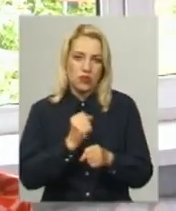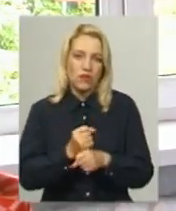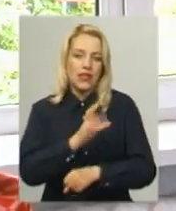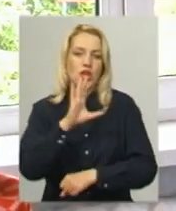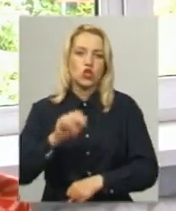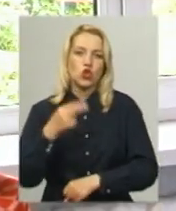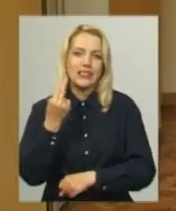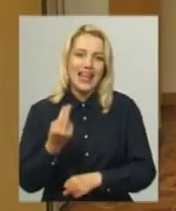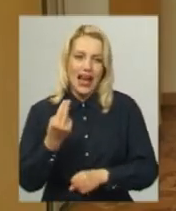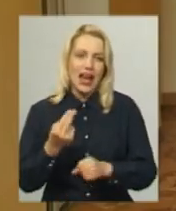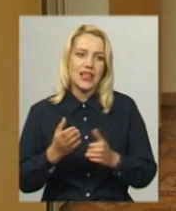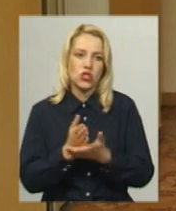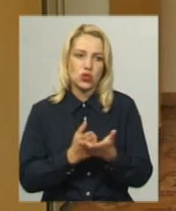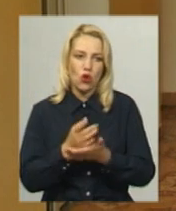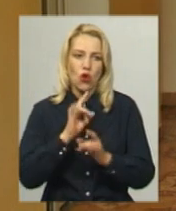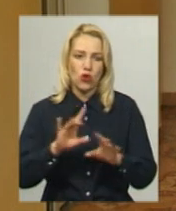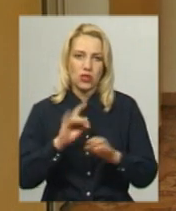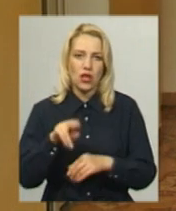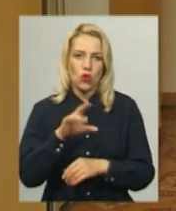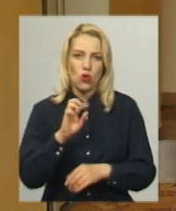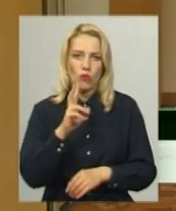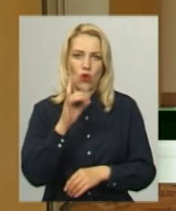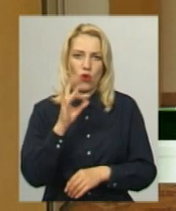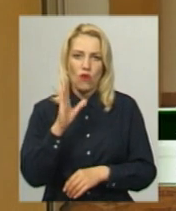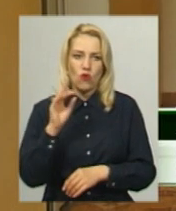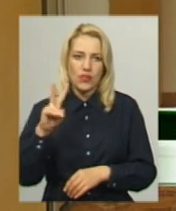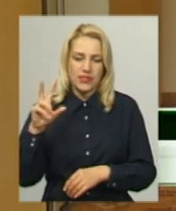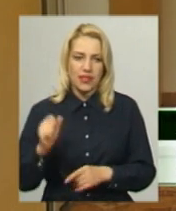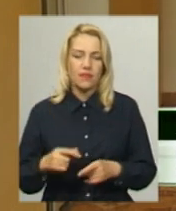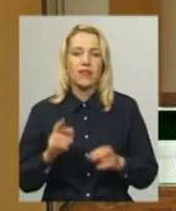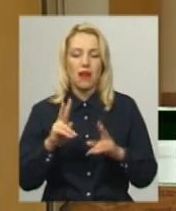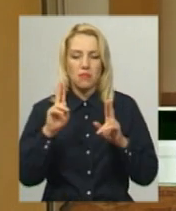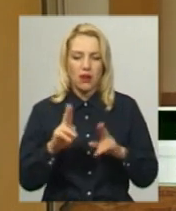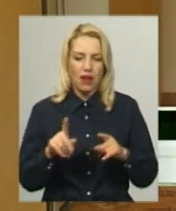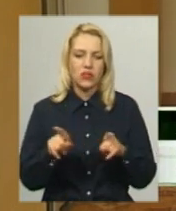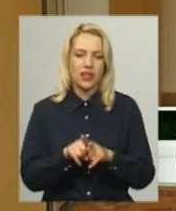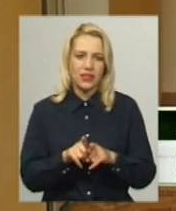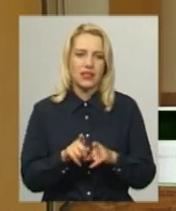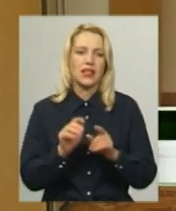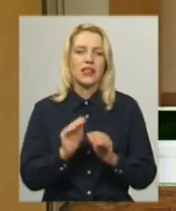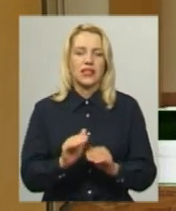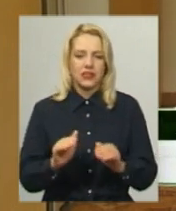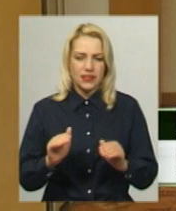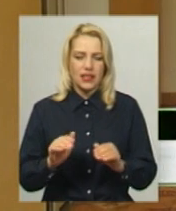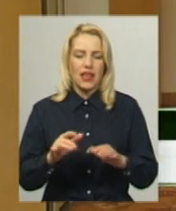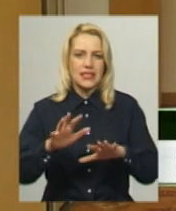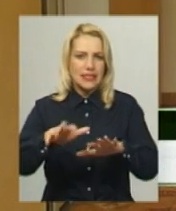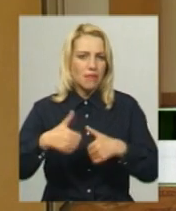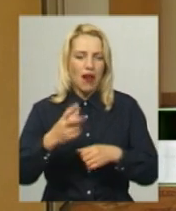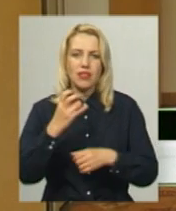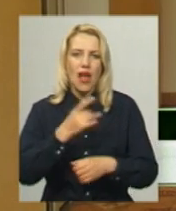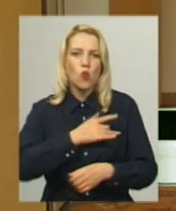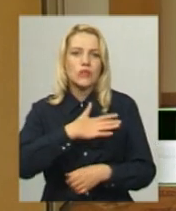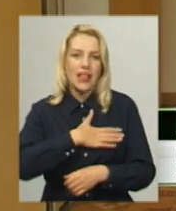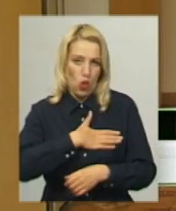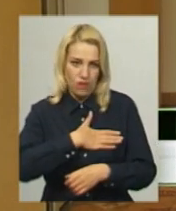каже головний педіатор області Лариса Добровольська. Як правило, цих дітей з задоволення беруть на усиновлення. Сьогодні ми знаємо, що в нас дуже багато